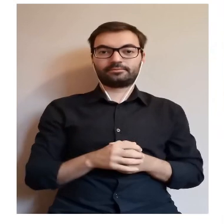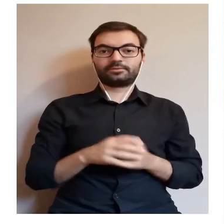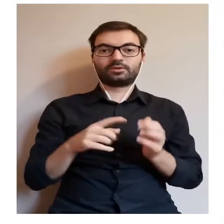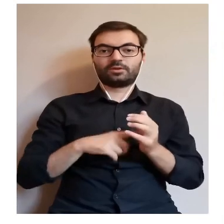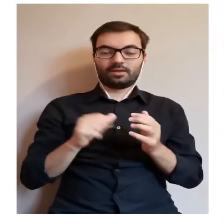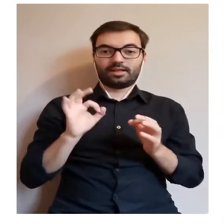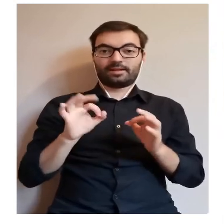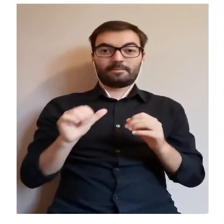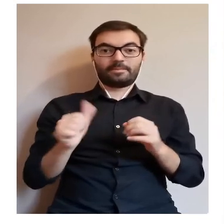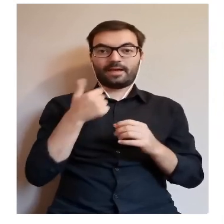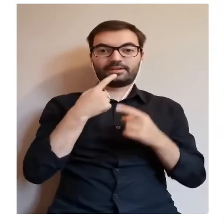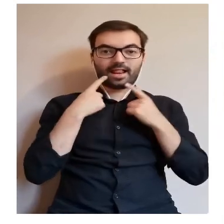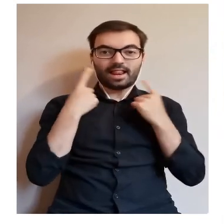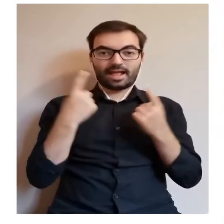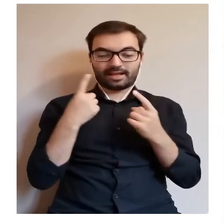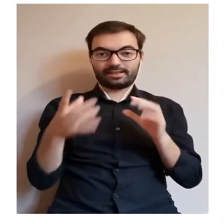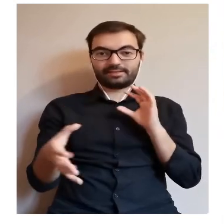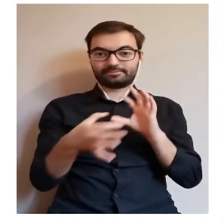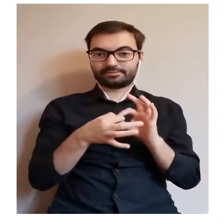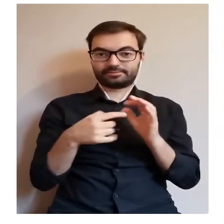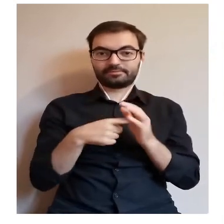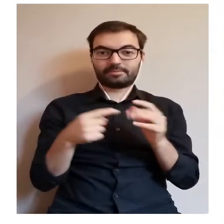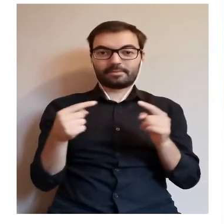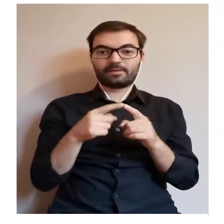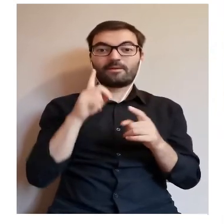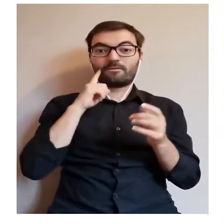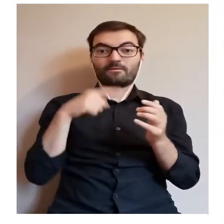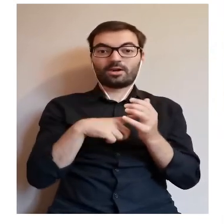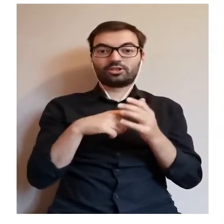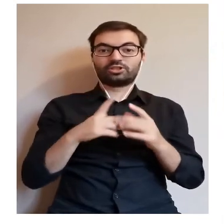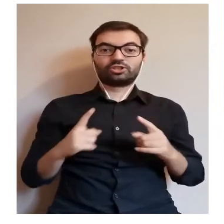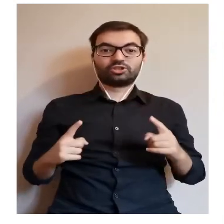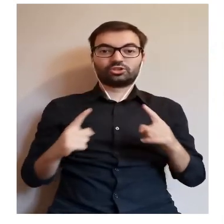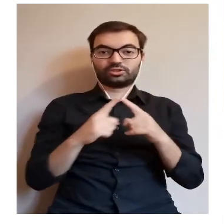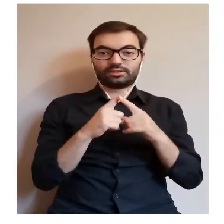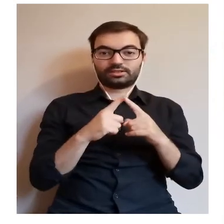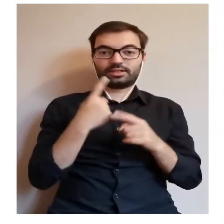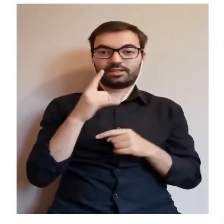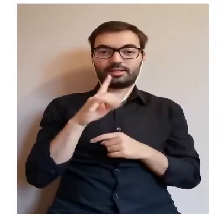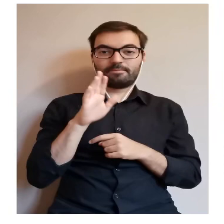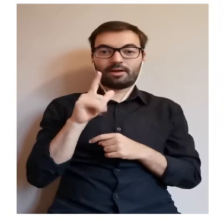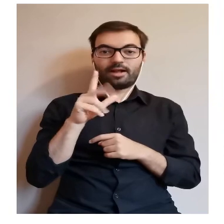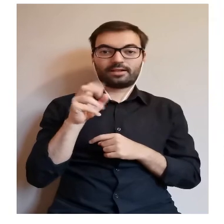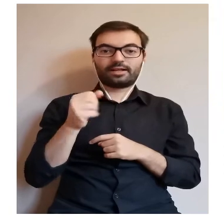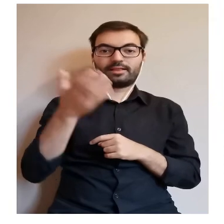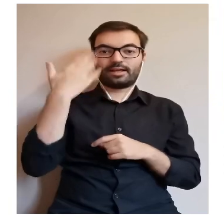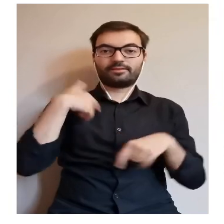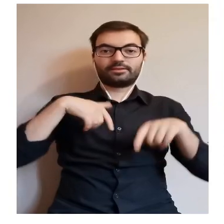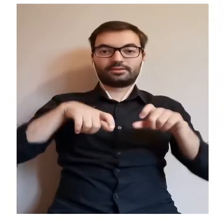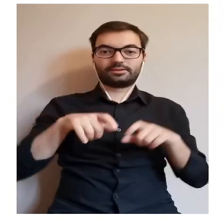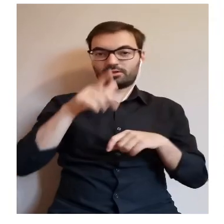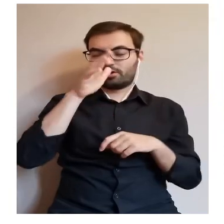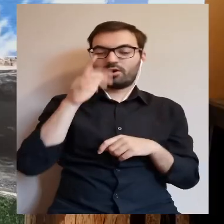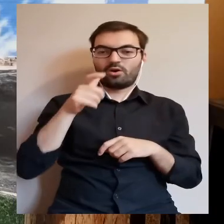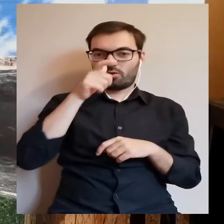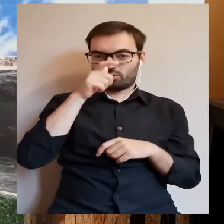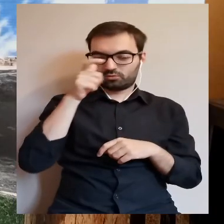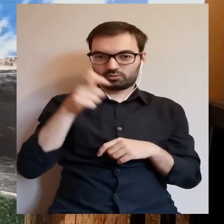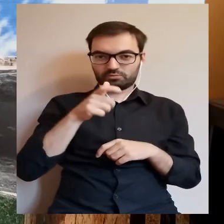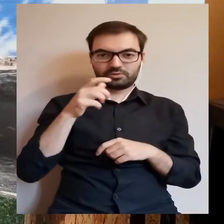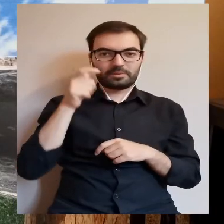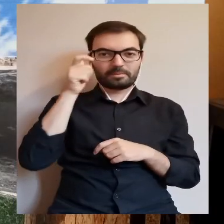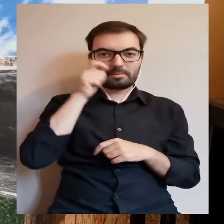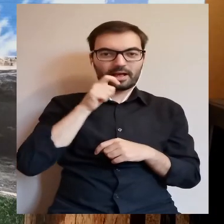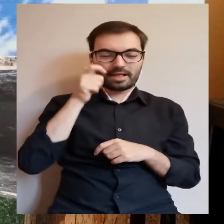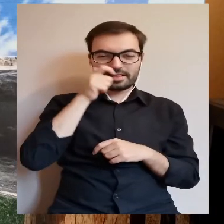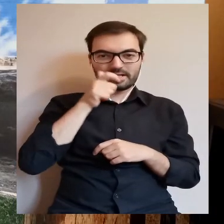legendę związaną z tym rejonem, ponieważ właśnie na szczycie tej Dybanki siedzieli sobie kiedyś rozbójnicy.